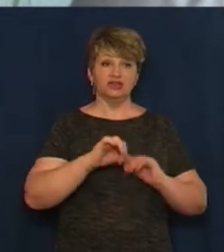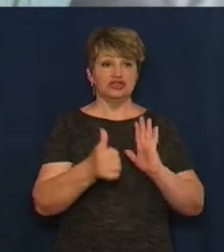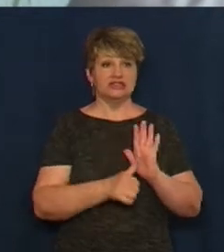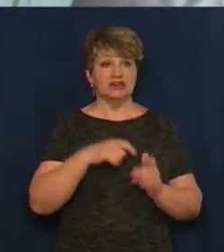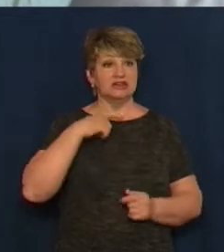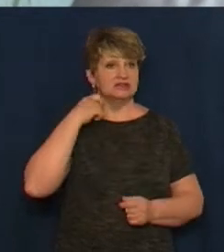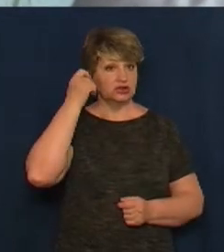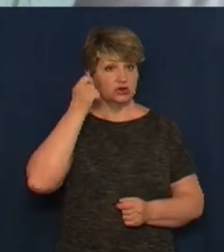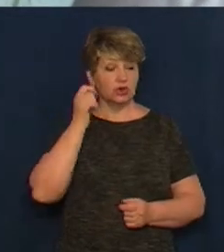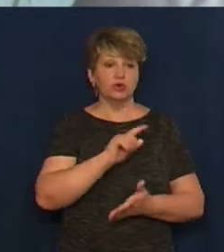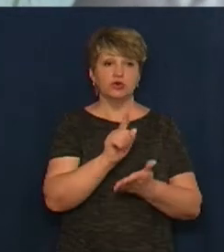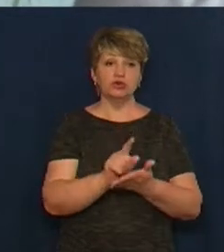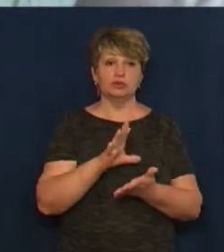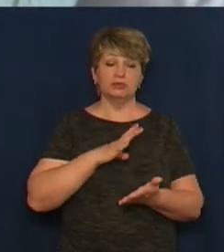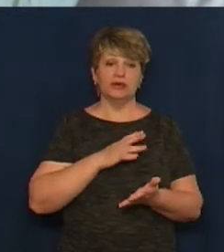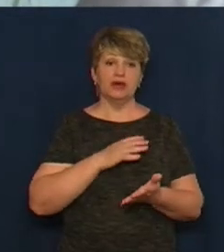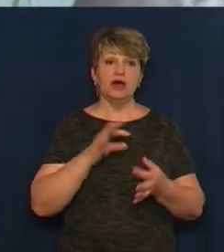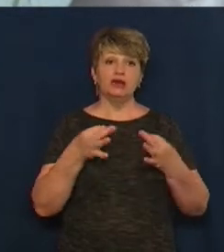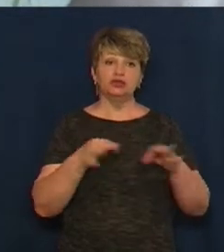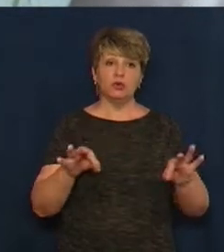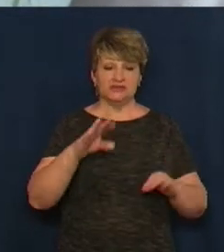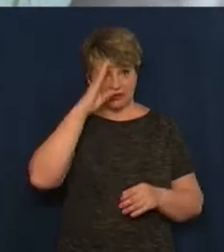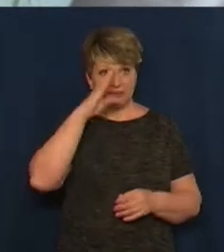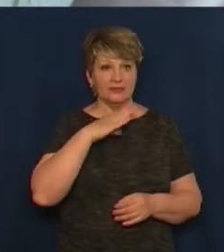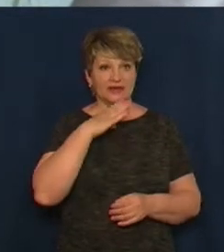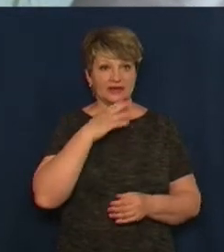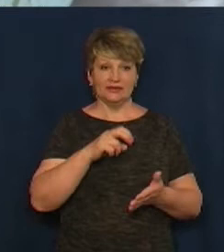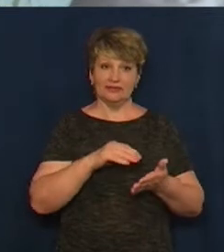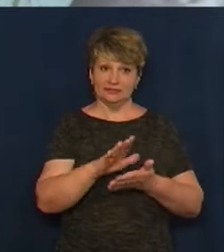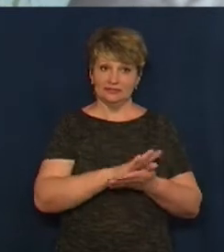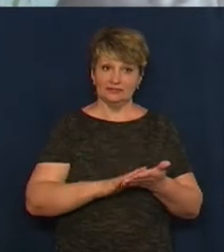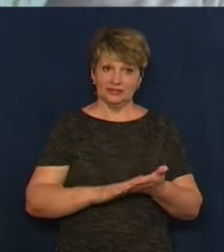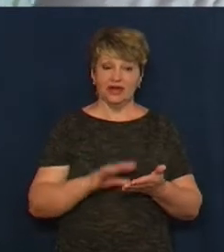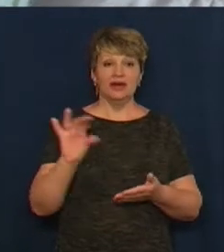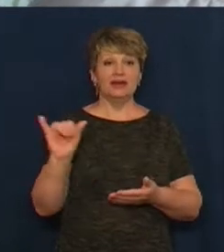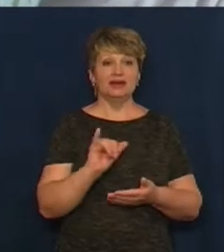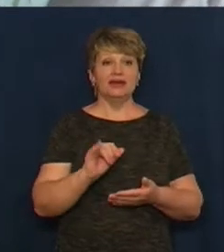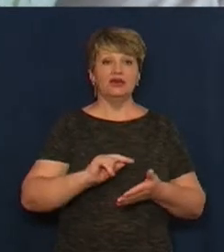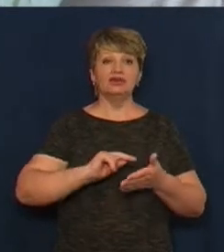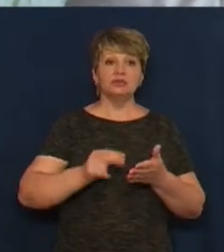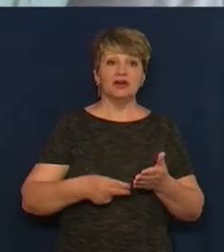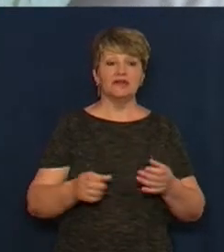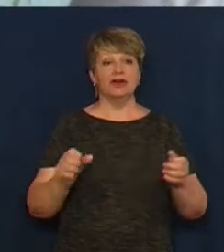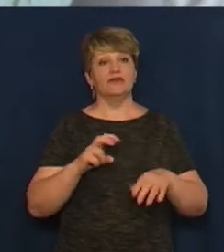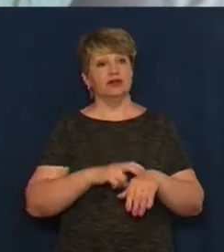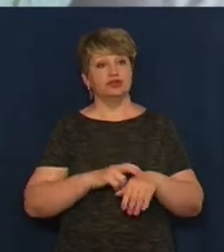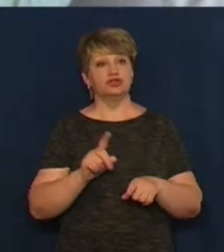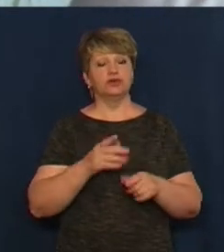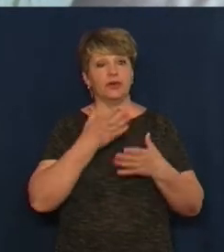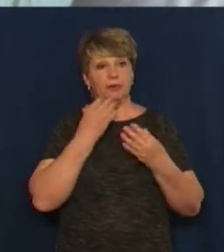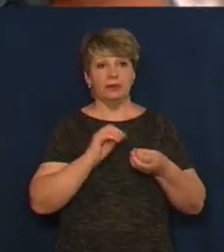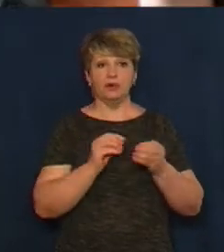письмовий від батьків і довідочка від лікаря, що немає ніяких проблем зі здоров'я. Це в основному